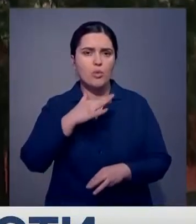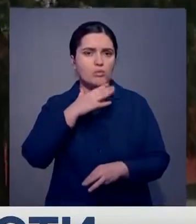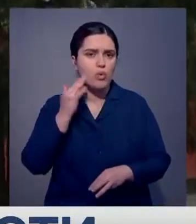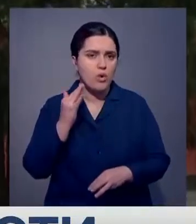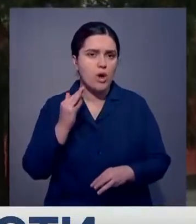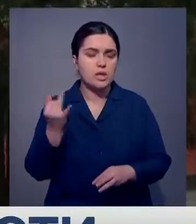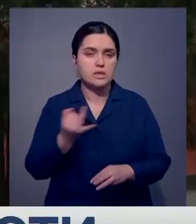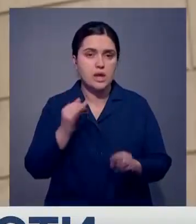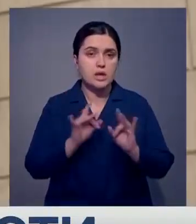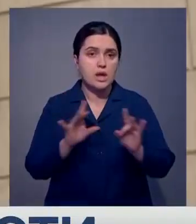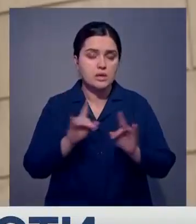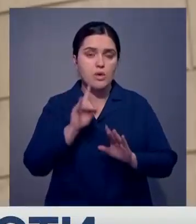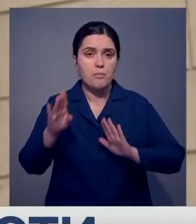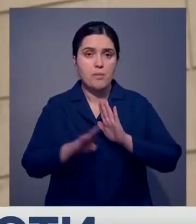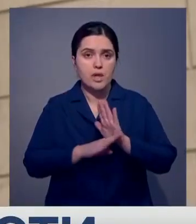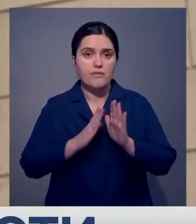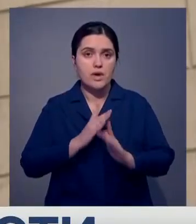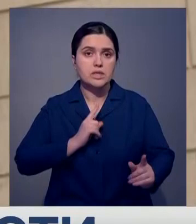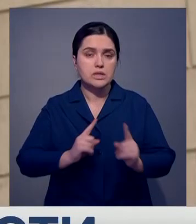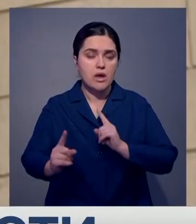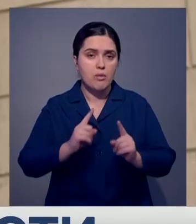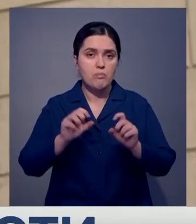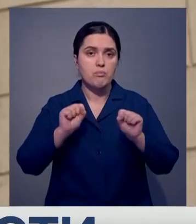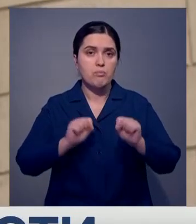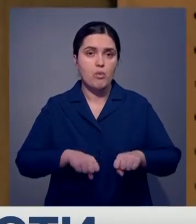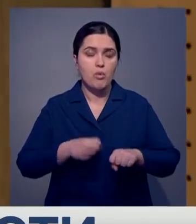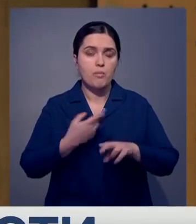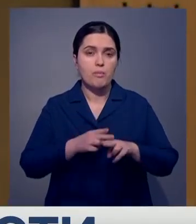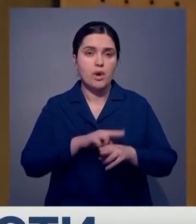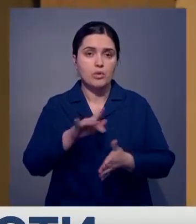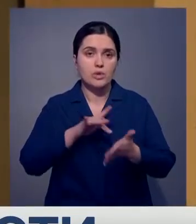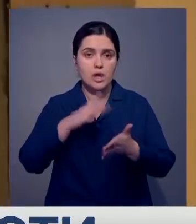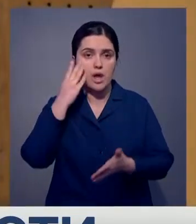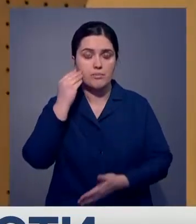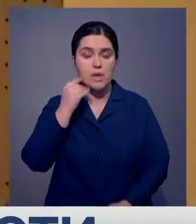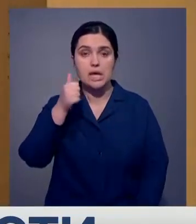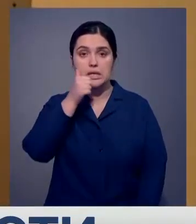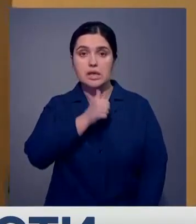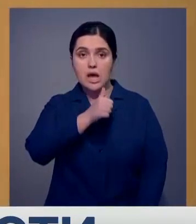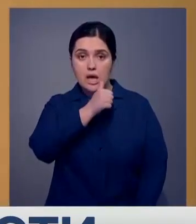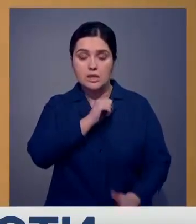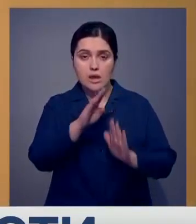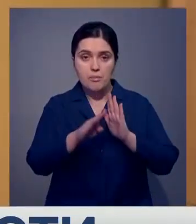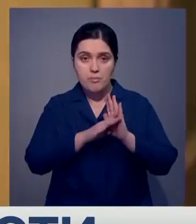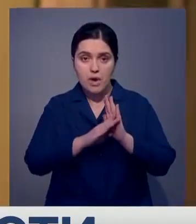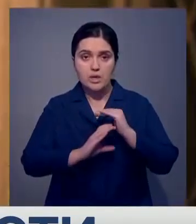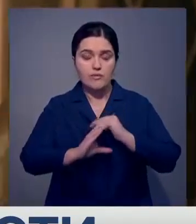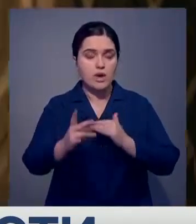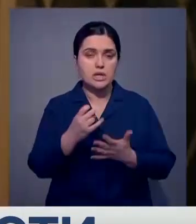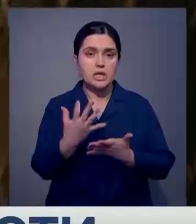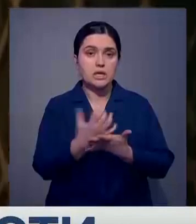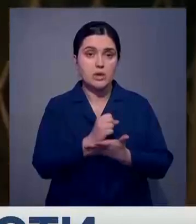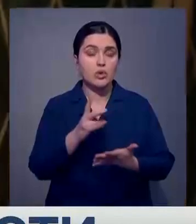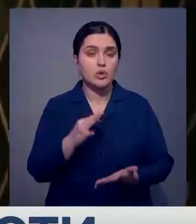Мол, в подвалах есть подземные переходы, которые ведут в разные районы Алматы. Конечно, тайных туннелей мы здесь не нашли, но на интересные